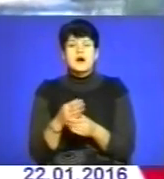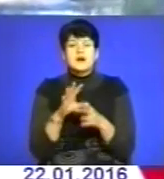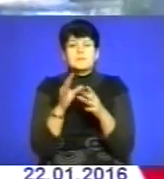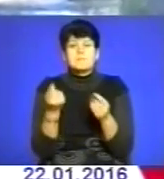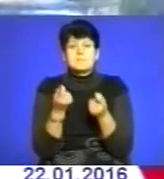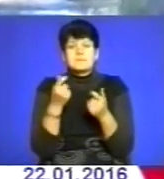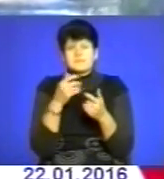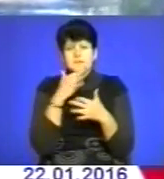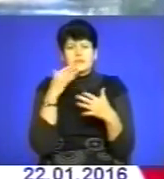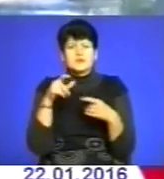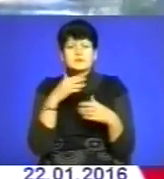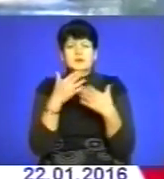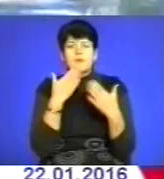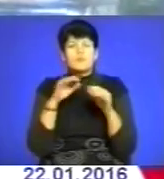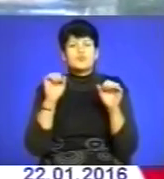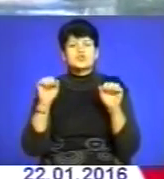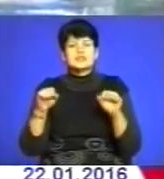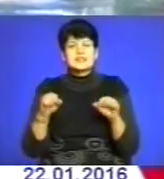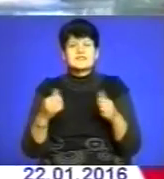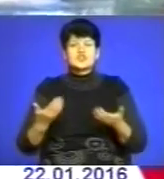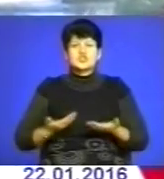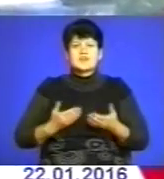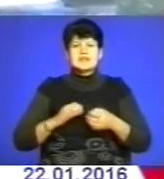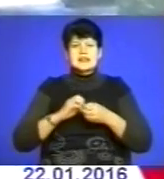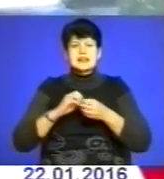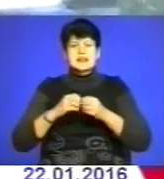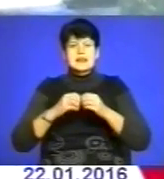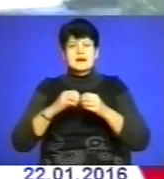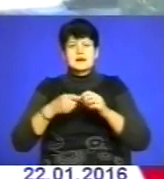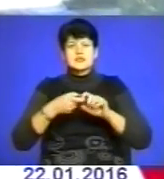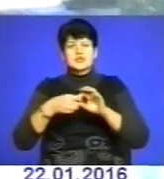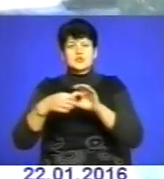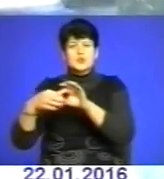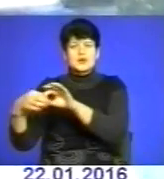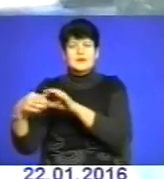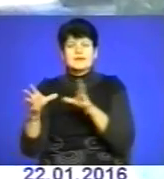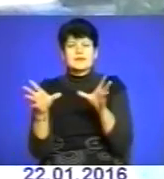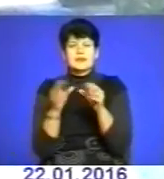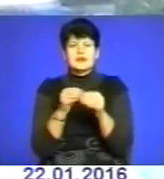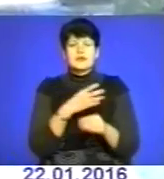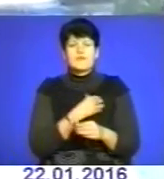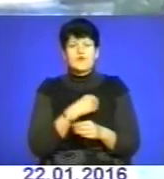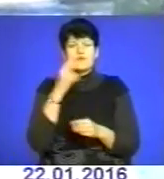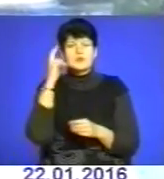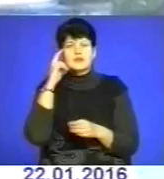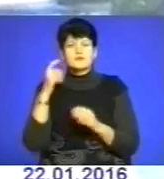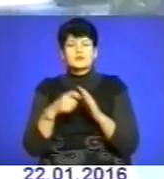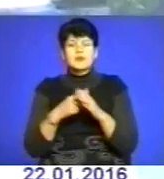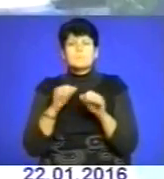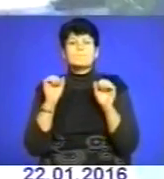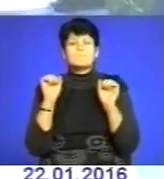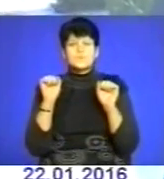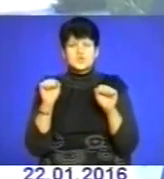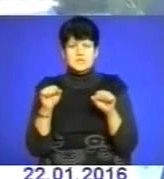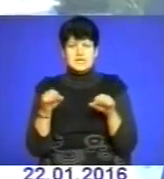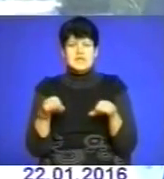запитують, чи можливі, скажімо, живі ланцюги єднання між Львовом, Києвом та Донецьком. Звісно, можливі.